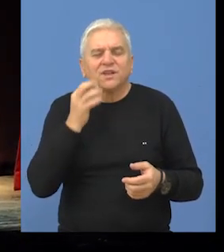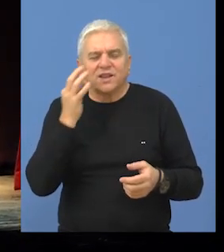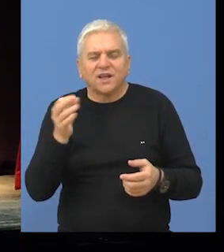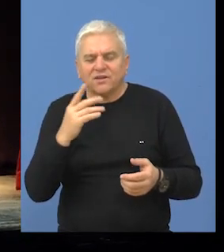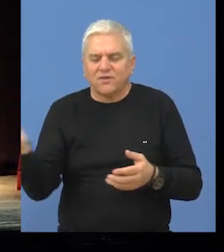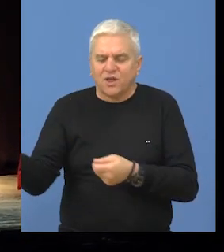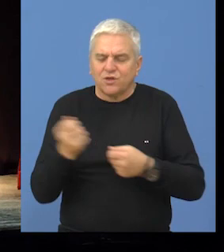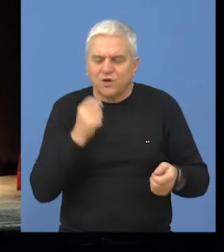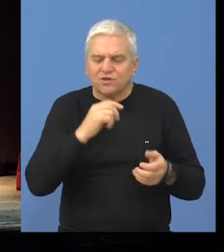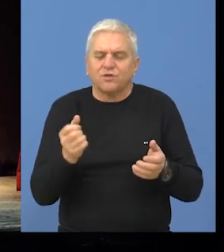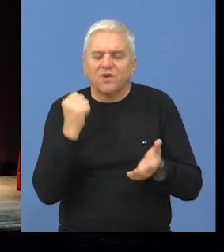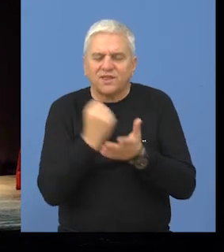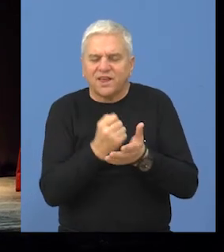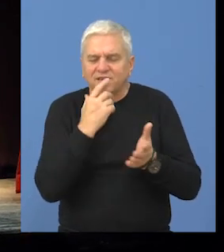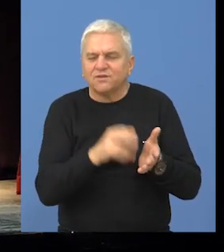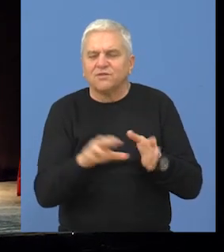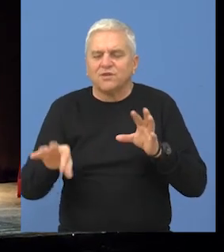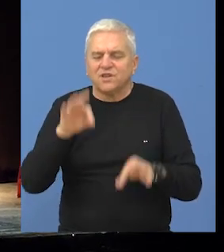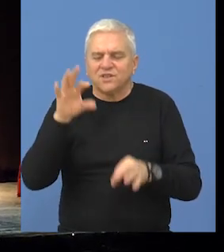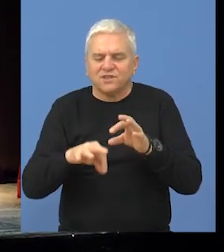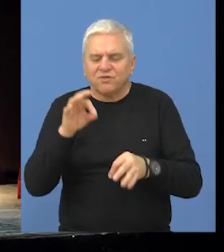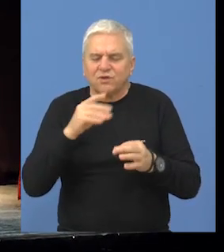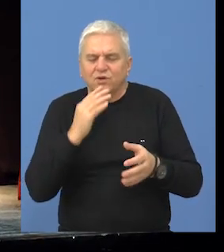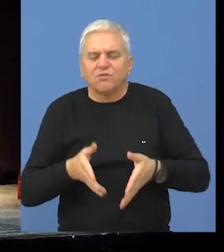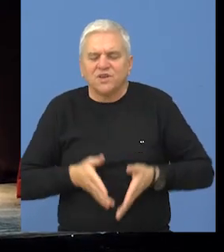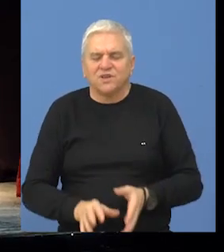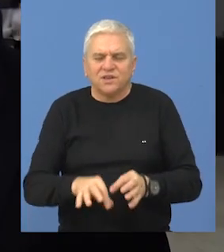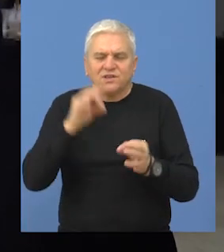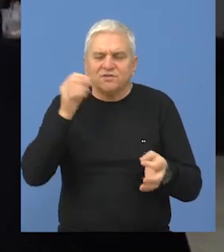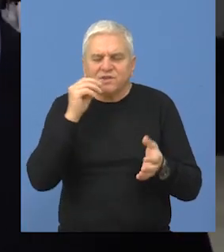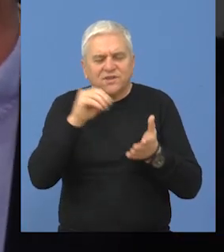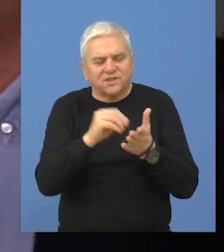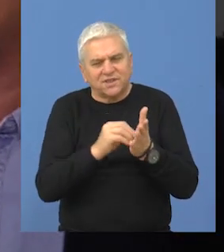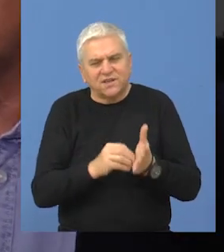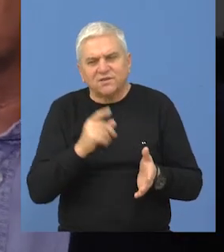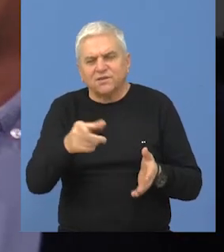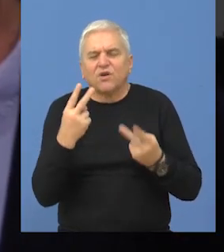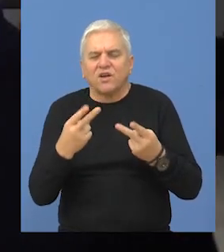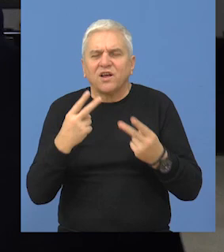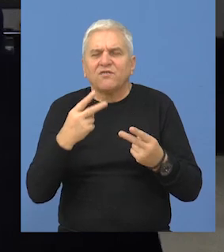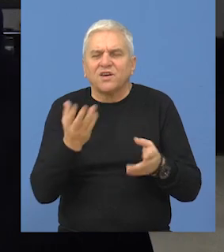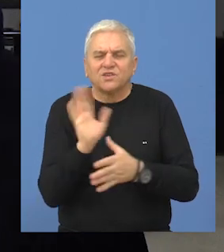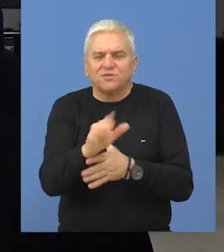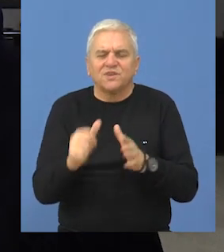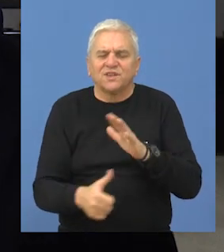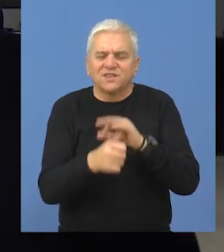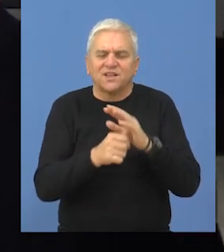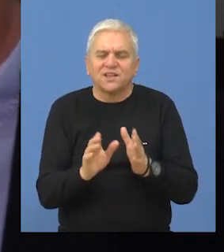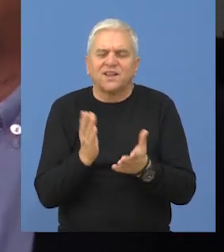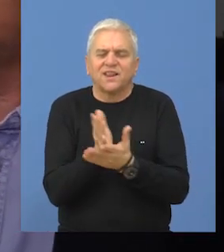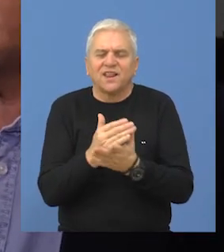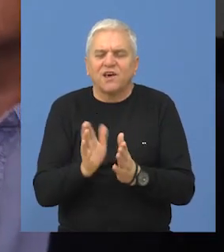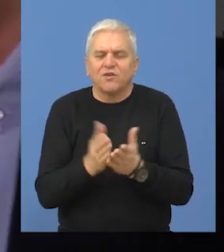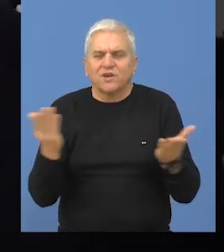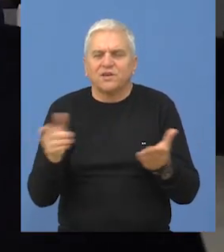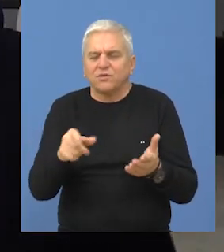na videlo dana, donosimo testamente Bogdana Dunđerskog u nekom izvornom obliku, dakle i sadržaju i smislu. To je najvažniji, to centralni